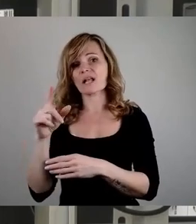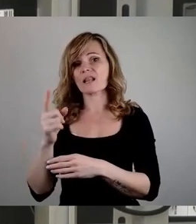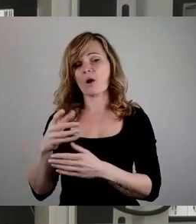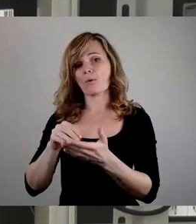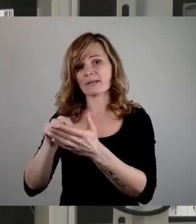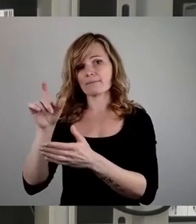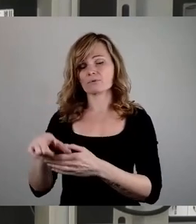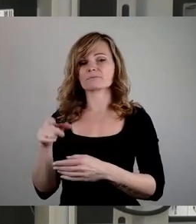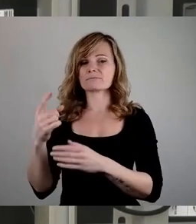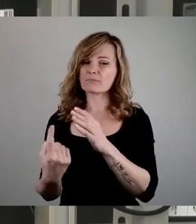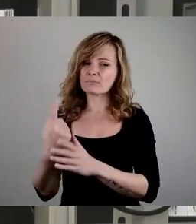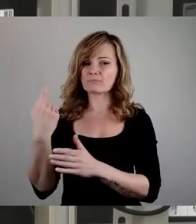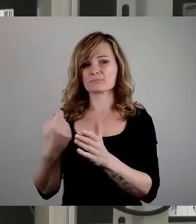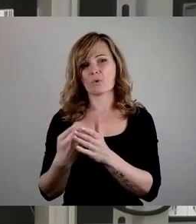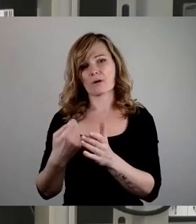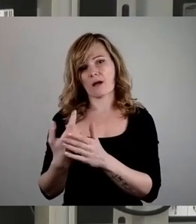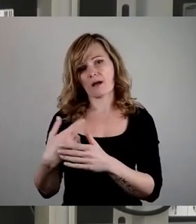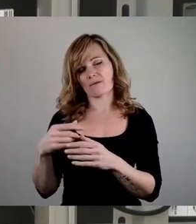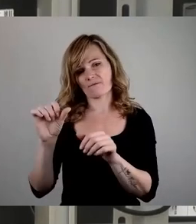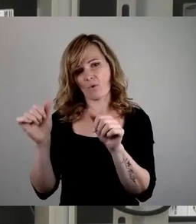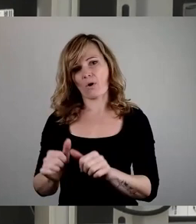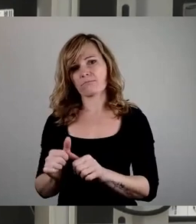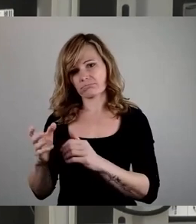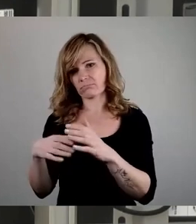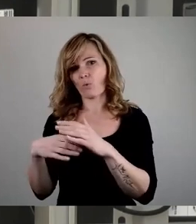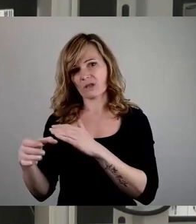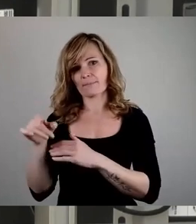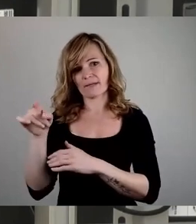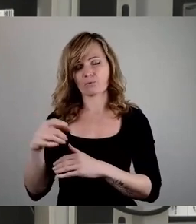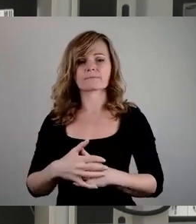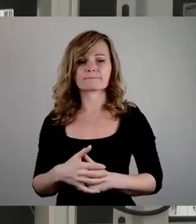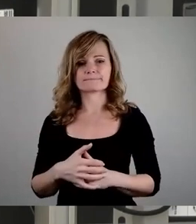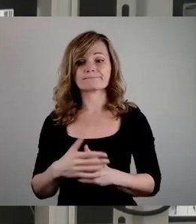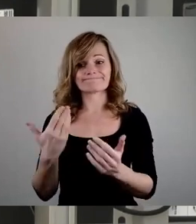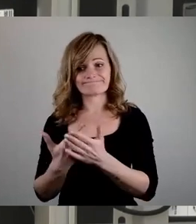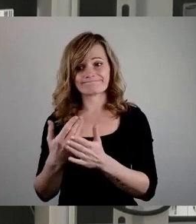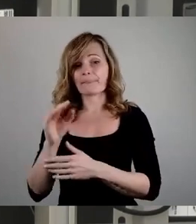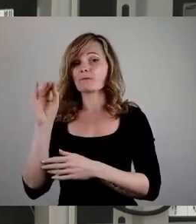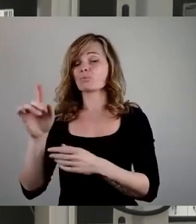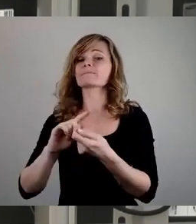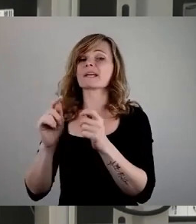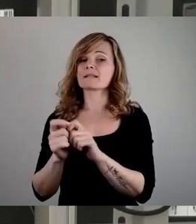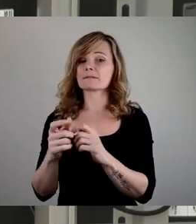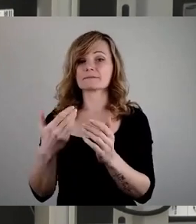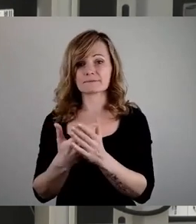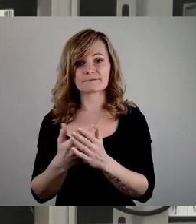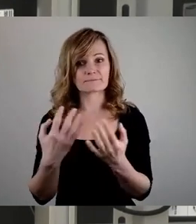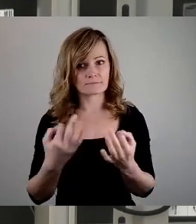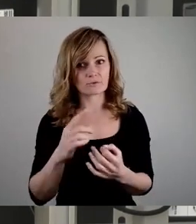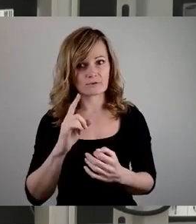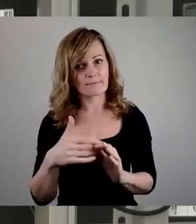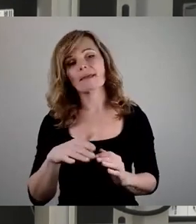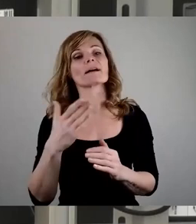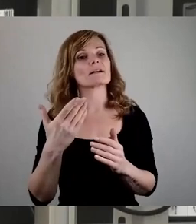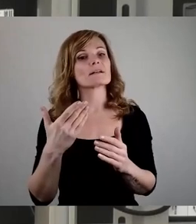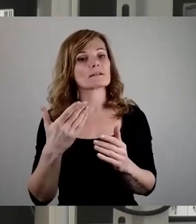teuerste Art der Unterbringung sind. Um das jetzt in Zukunft zu ändern, sind wir darauf angewiesen, mehr in städtische